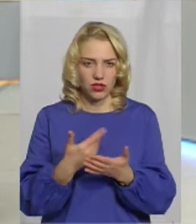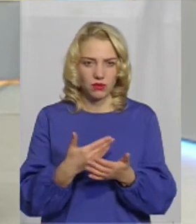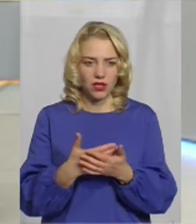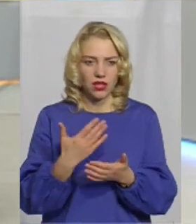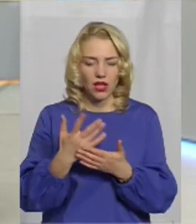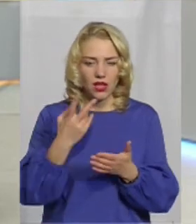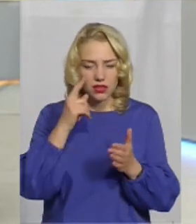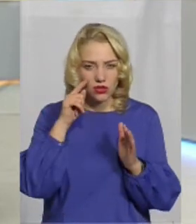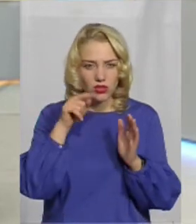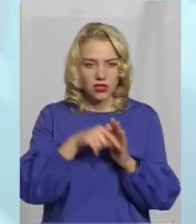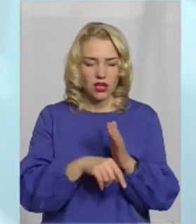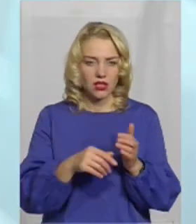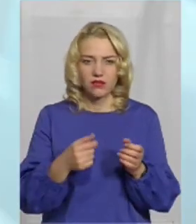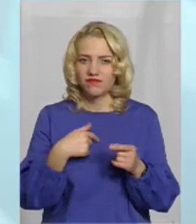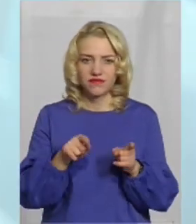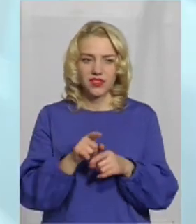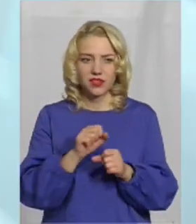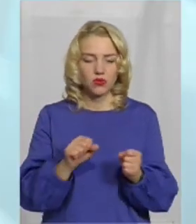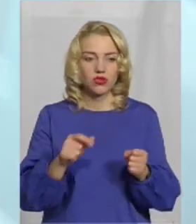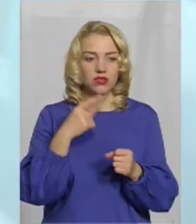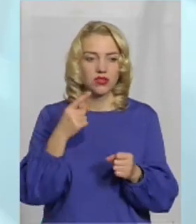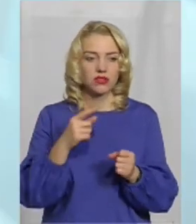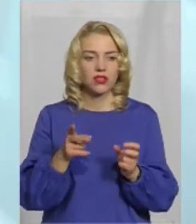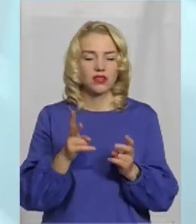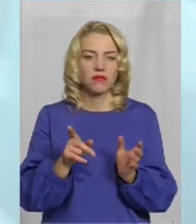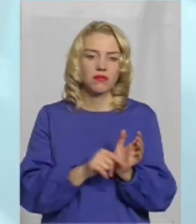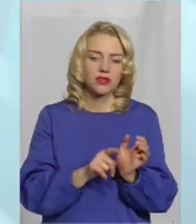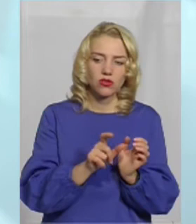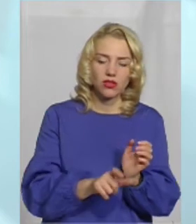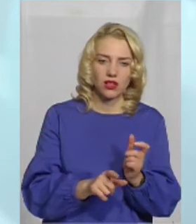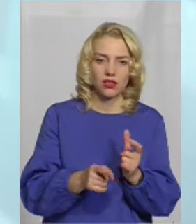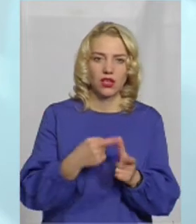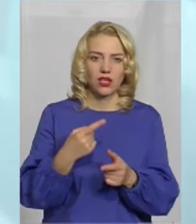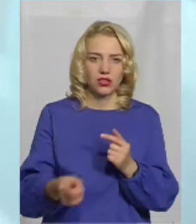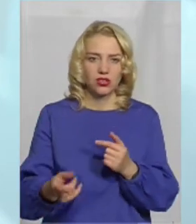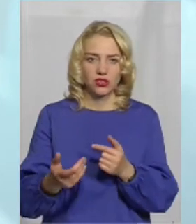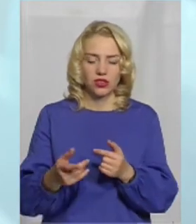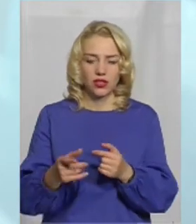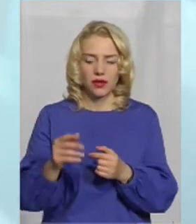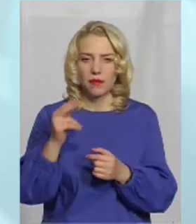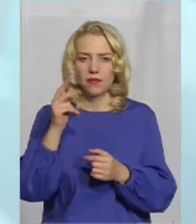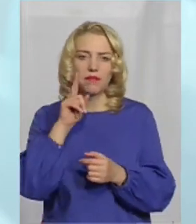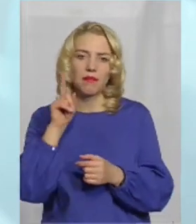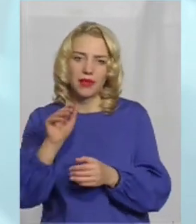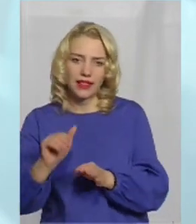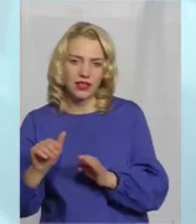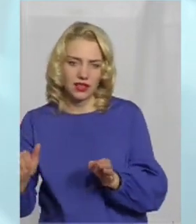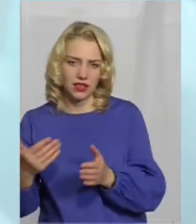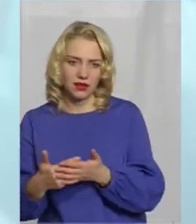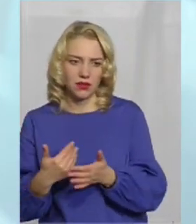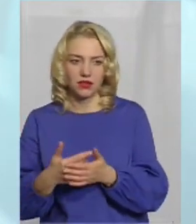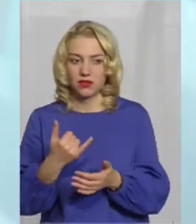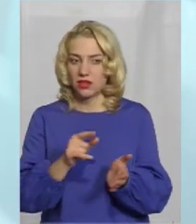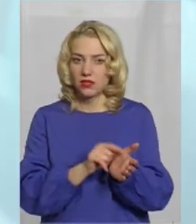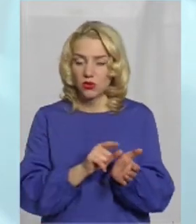на які вони... Ви знаєте, не можна так сказати, що там пенсіонери, чи підлітки, чи хтось так. Зараз і